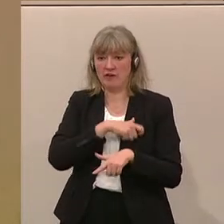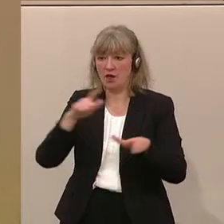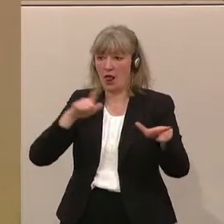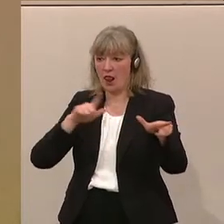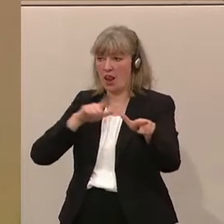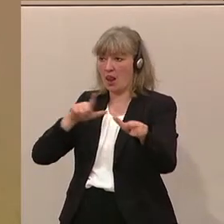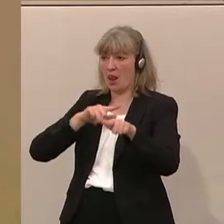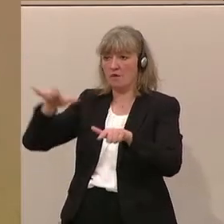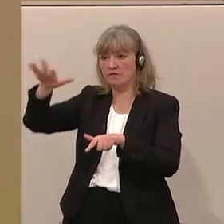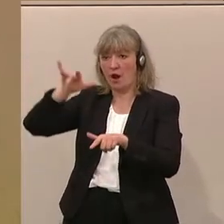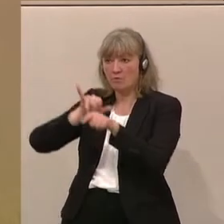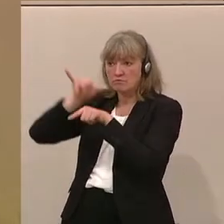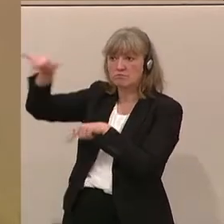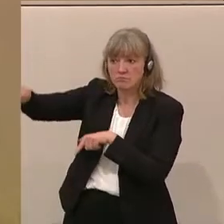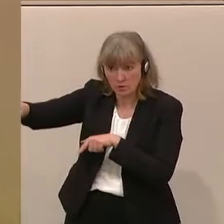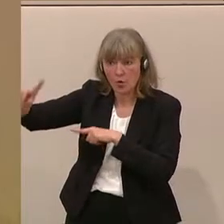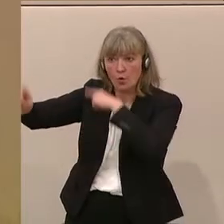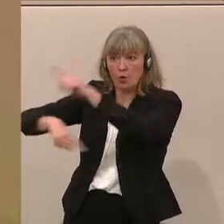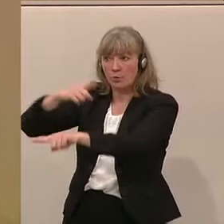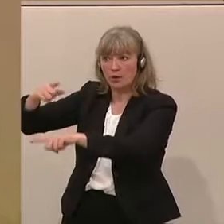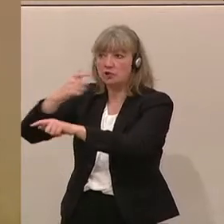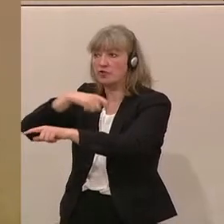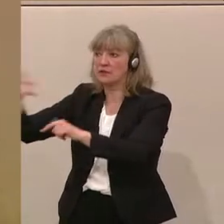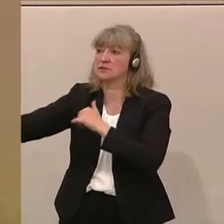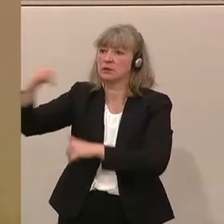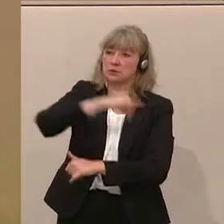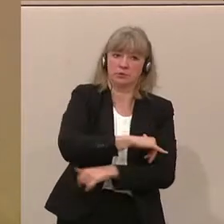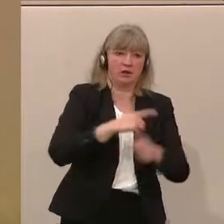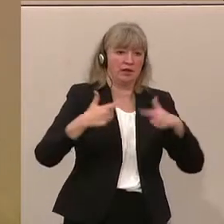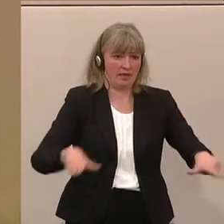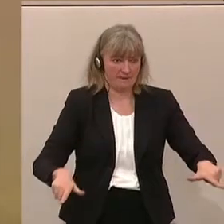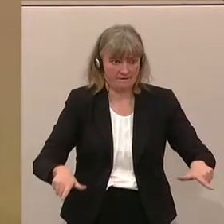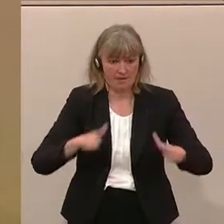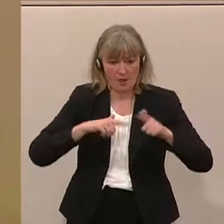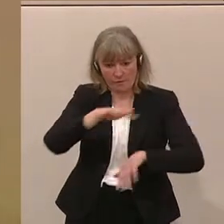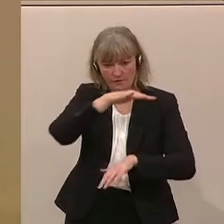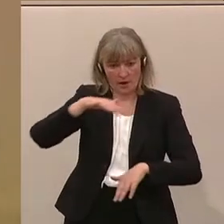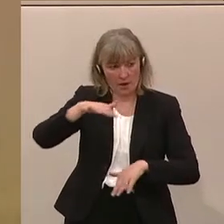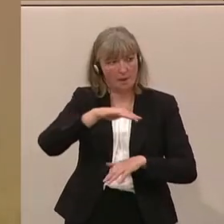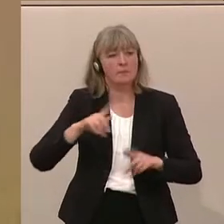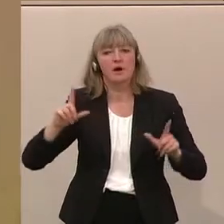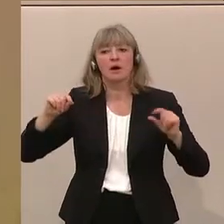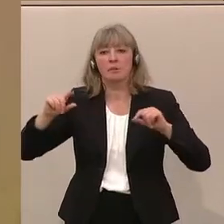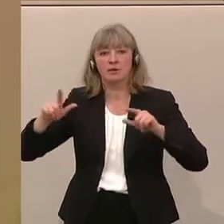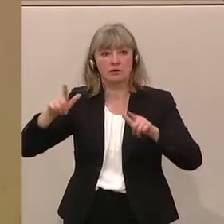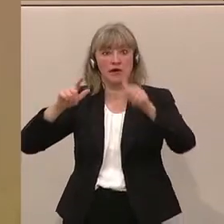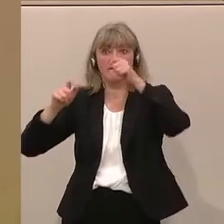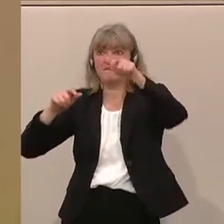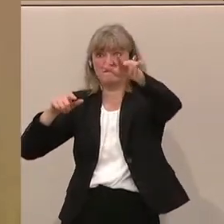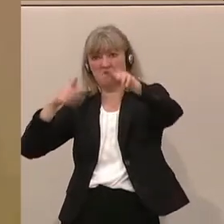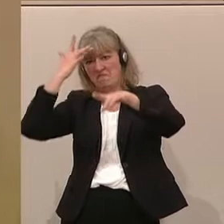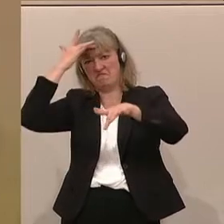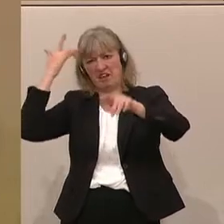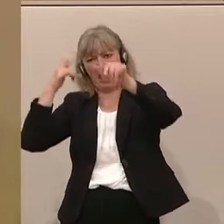einfliegen und die Schweizer auch in den österreichischen Luftraum. Das heißt, man kann in der Luft dann das Fahrzeug, das nicht